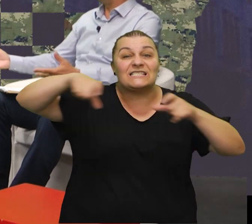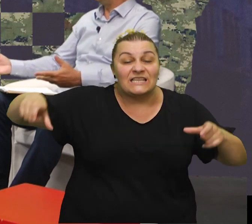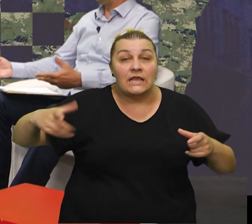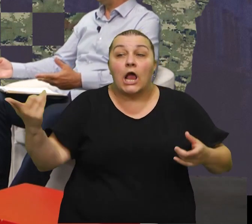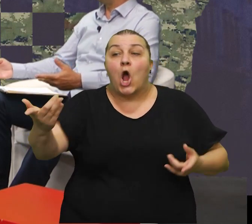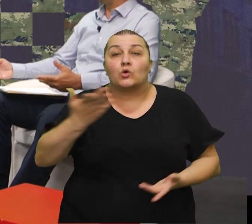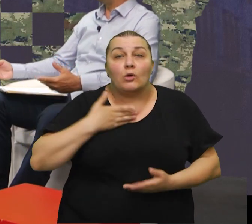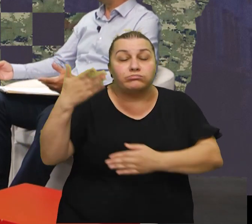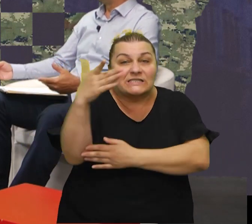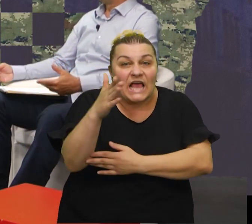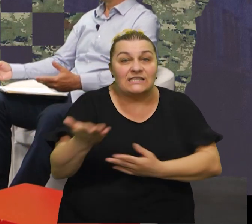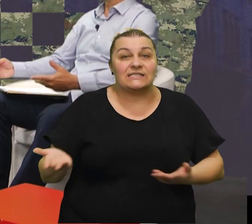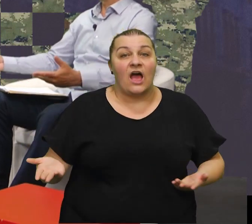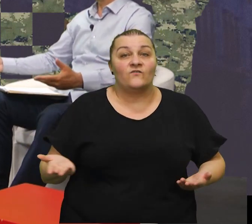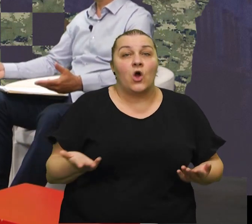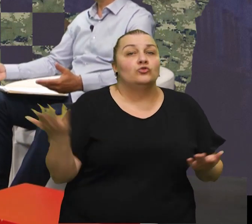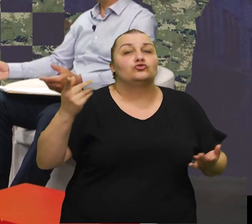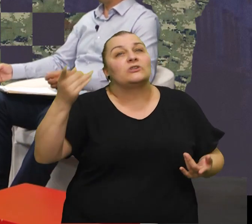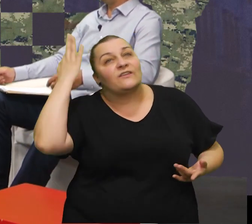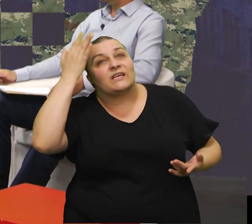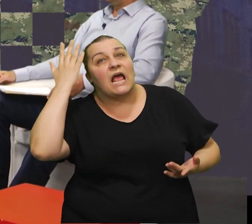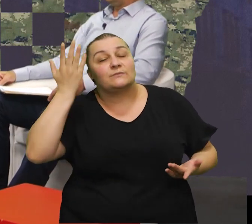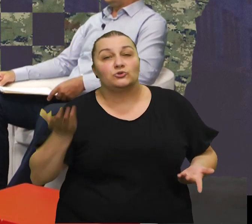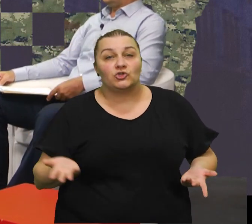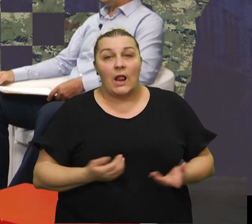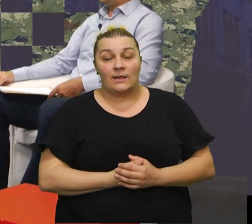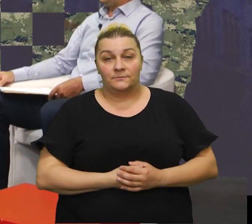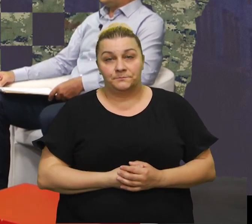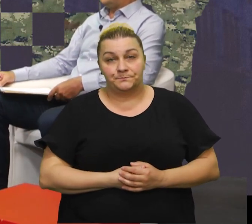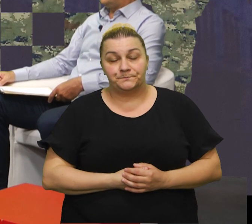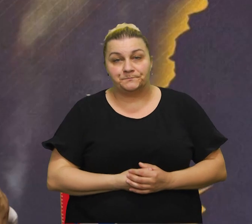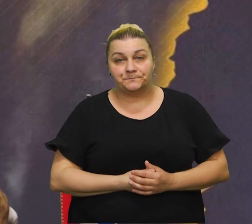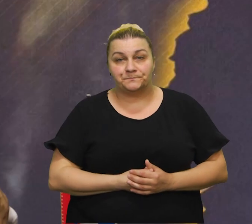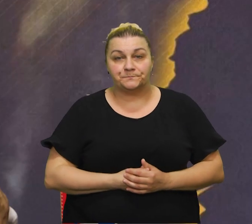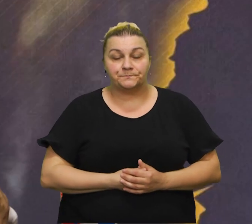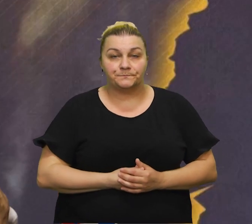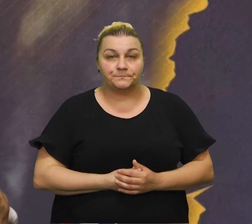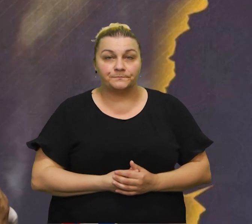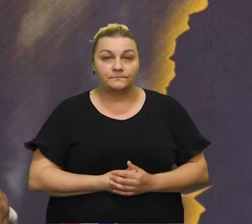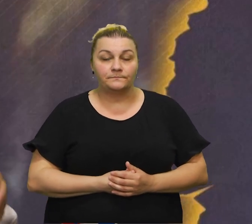kako ste dobili Hrvatsku zastavu što ste tada razmišljali pa